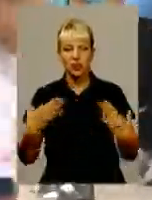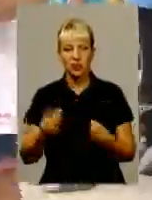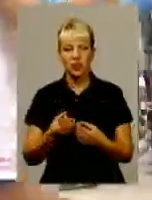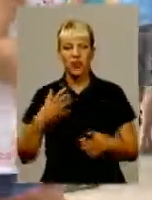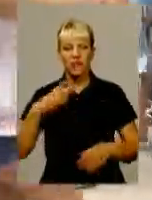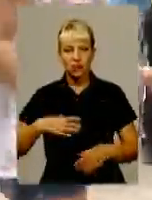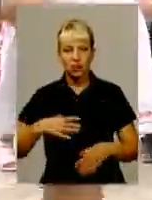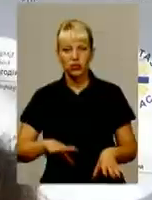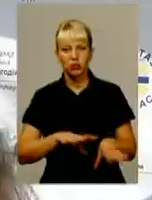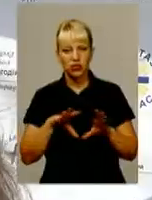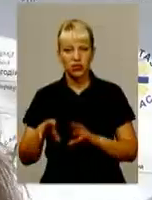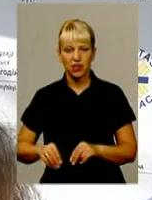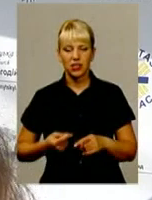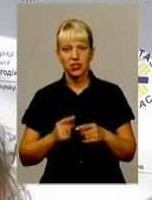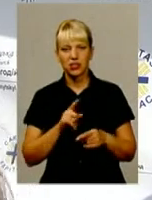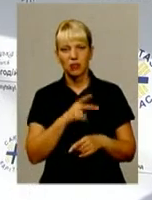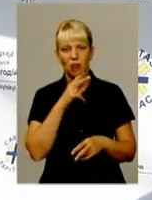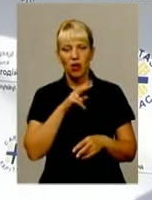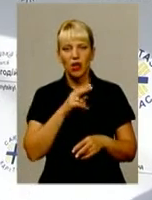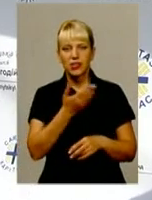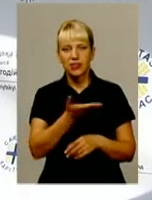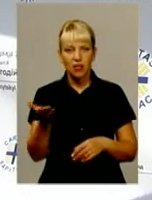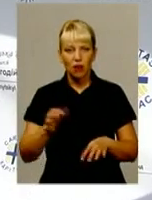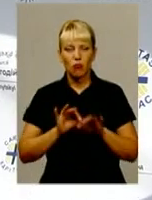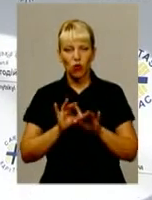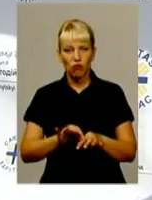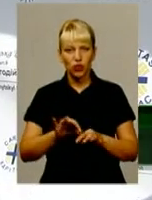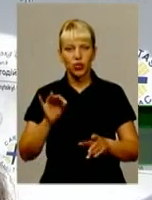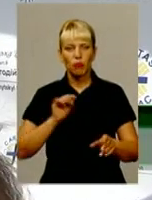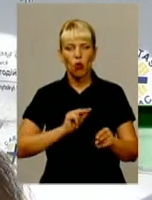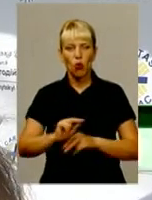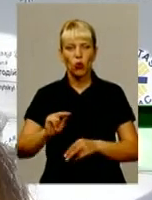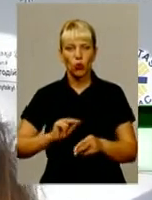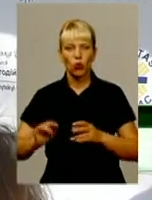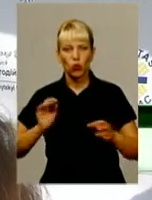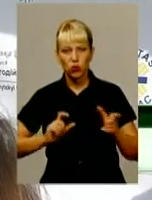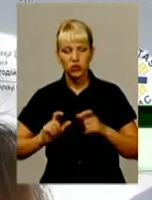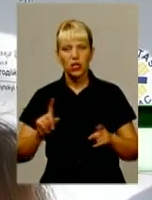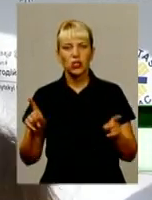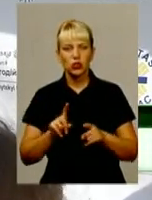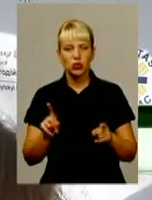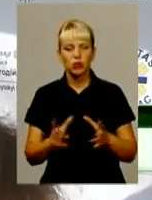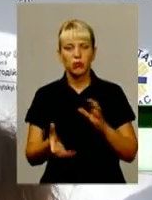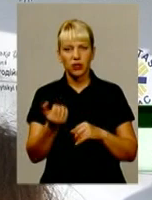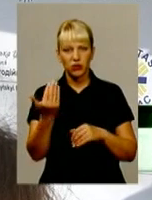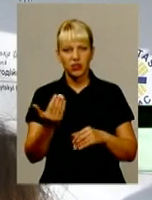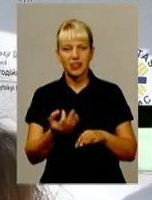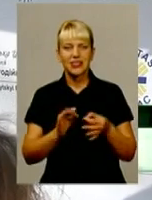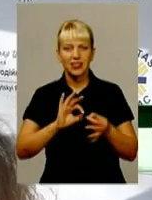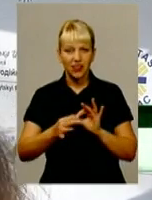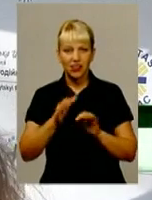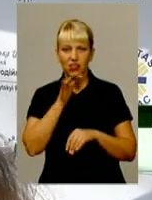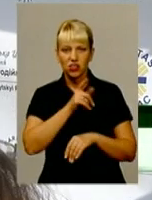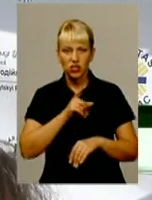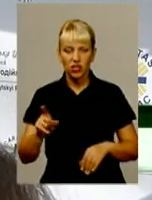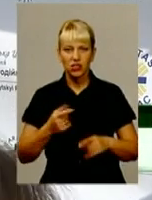вимушених переселенців. Ми з ними проведемо певний курс, щоб підтримати їх у складний кризовий час. В цих 150